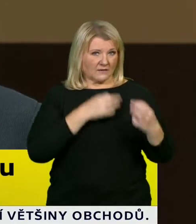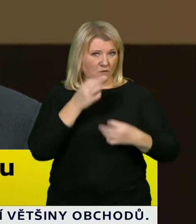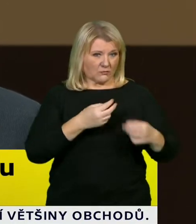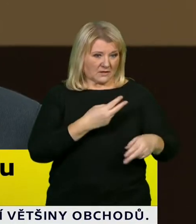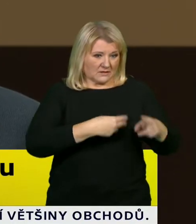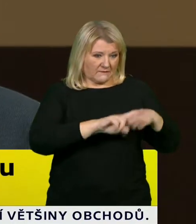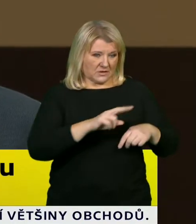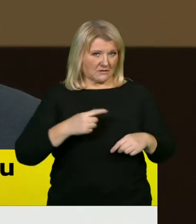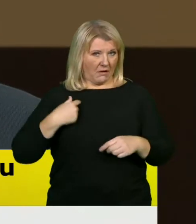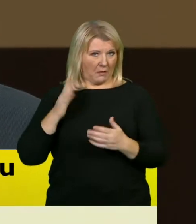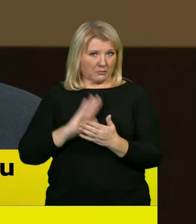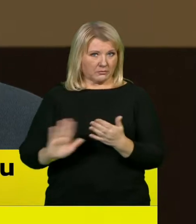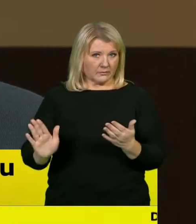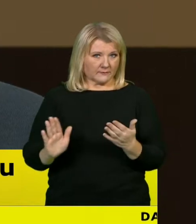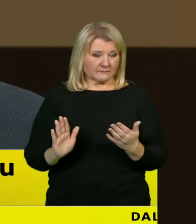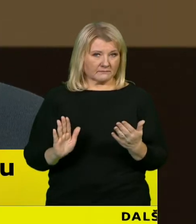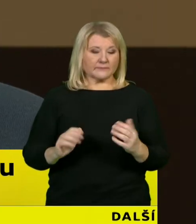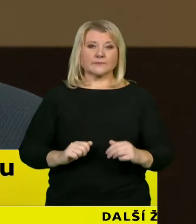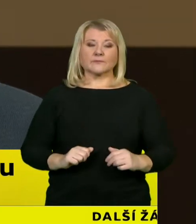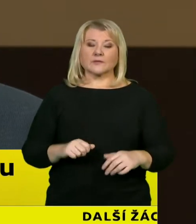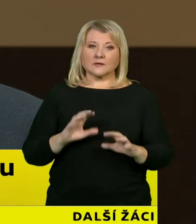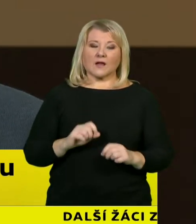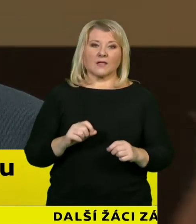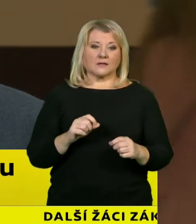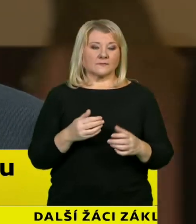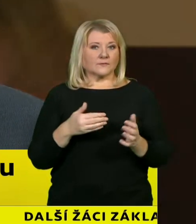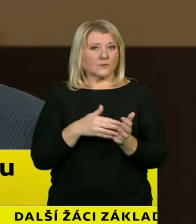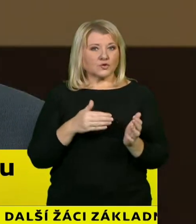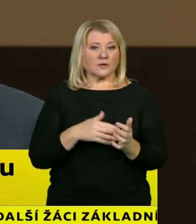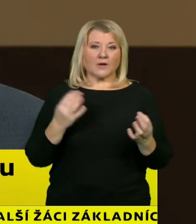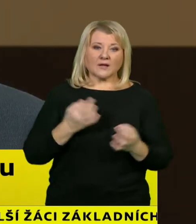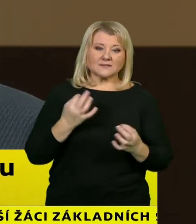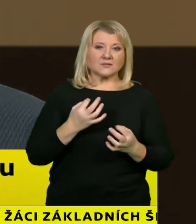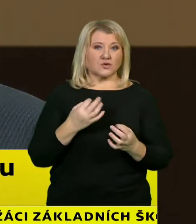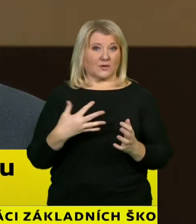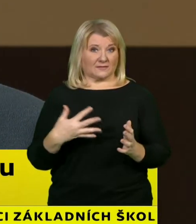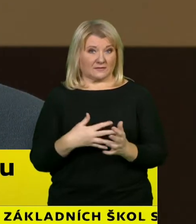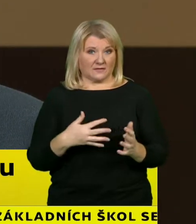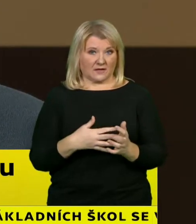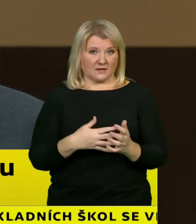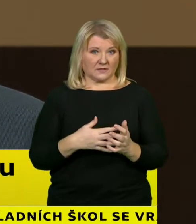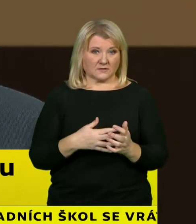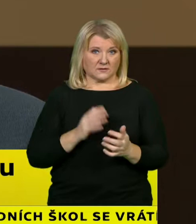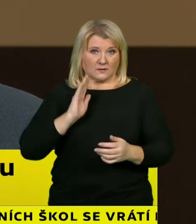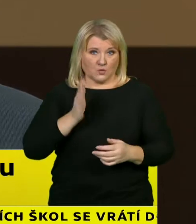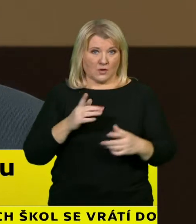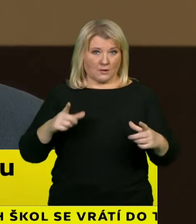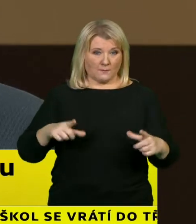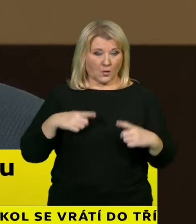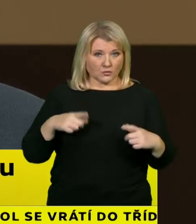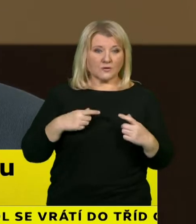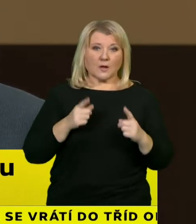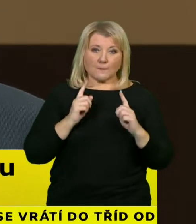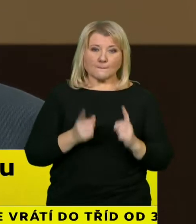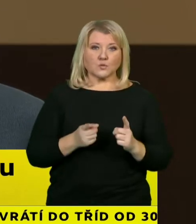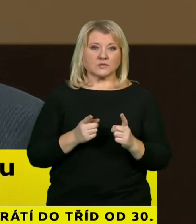současné době já. Obecně je potřeba, aby jakékoliv testy, které budou používány, odpovídaly